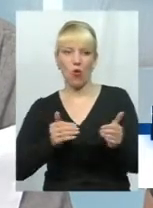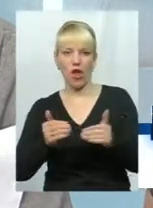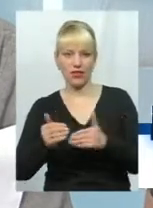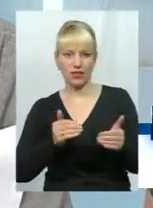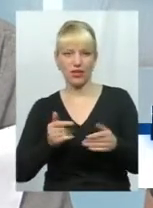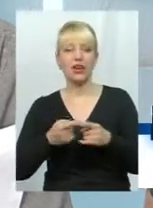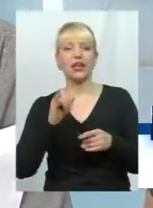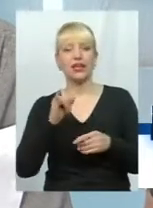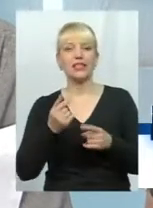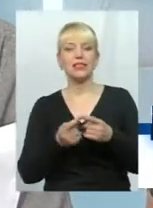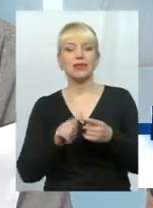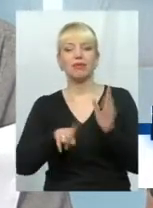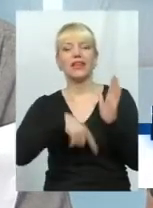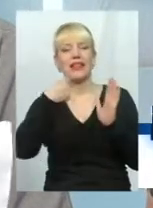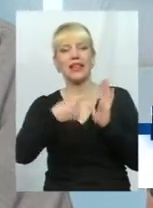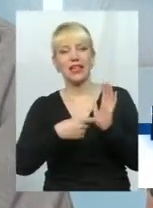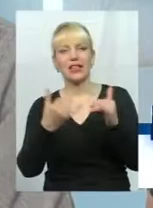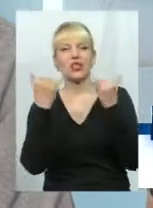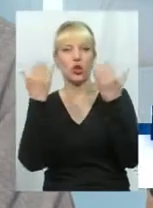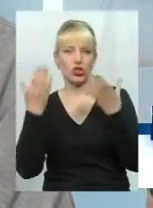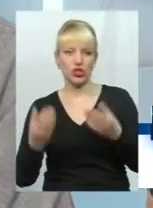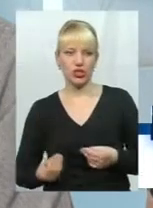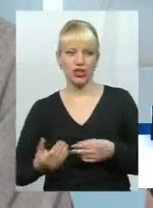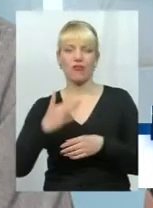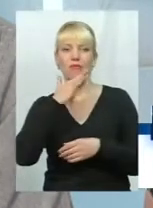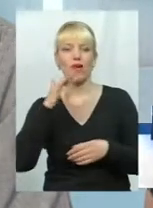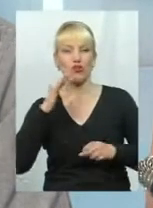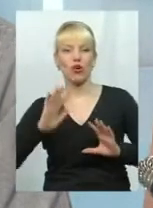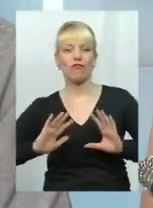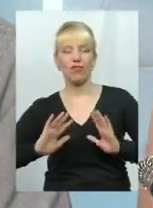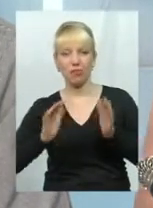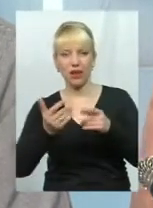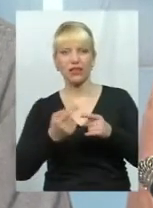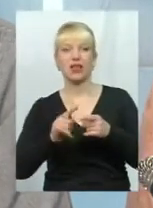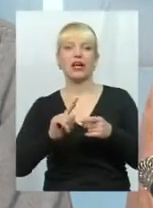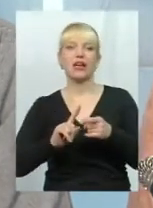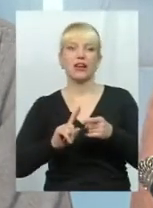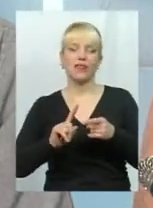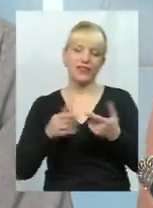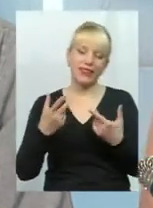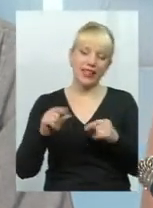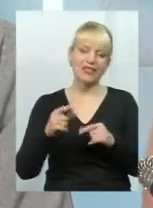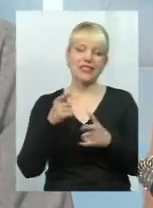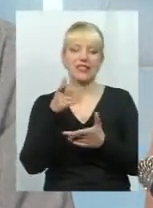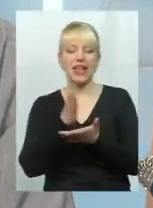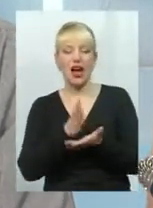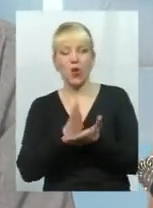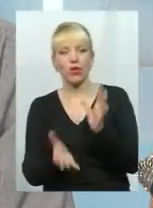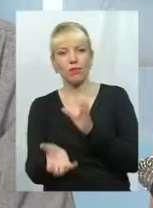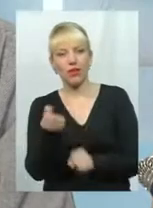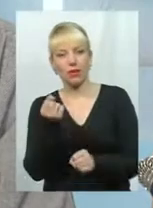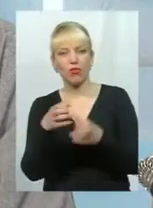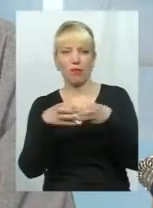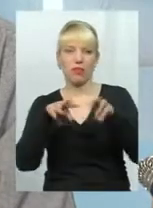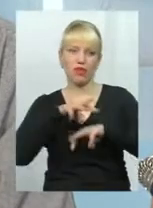от якби ці питання на сьогоднішній день у багатьох випадках десь вони знаходять підтримку в